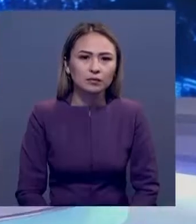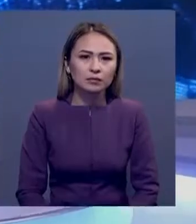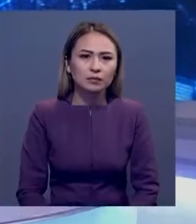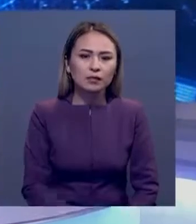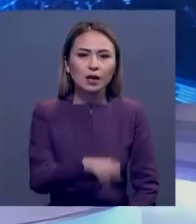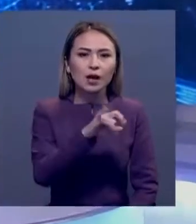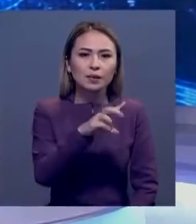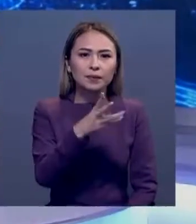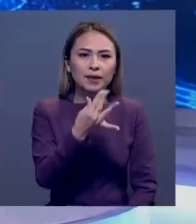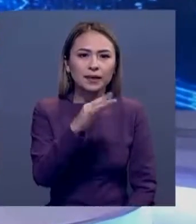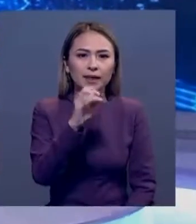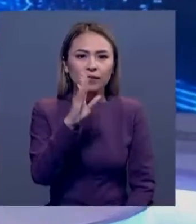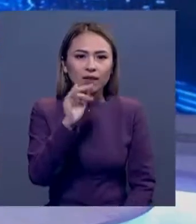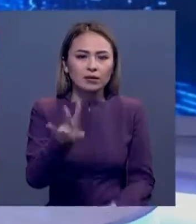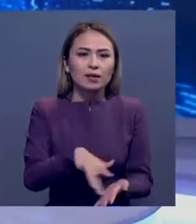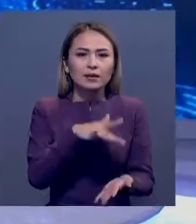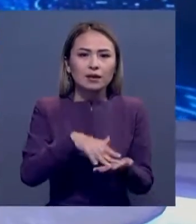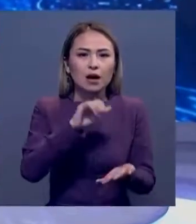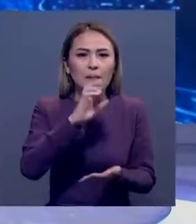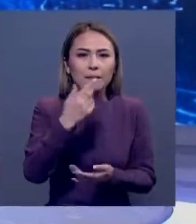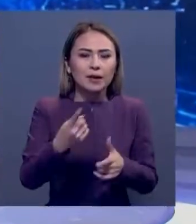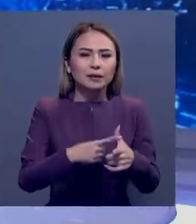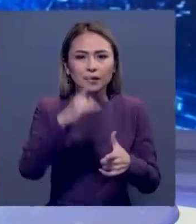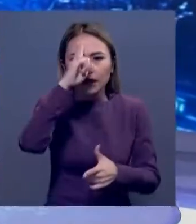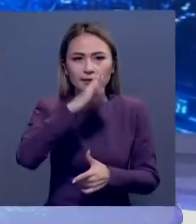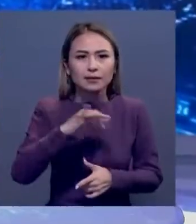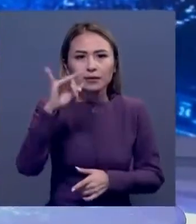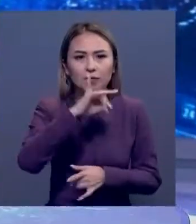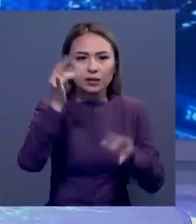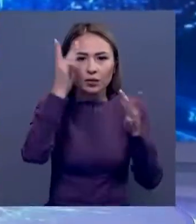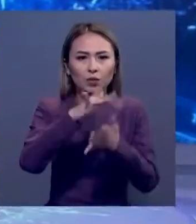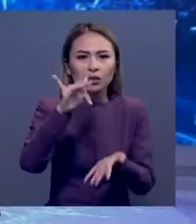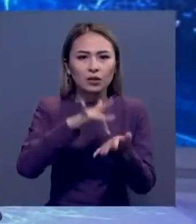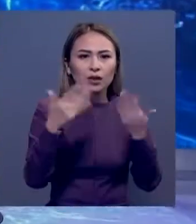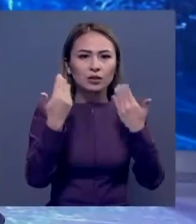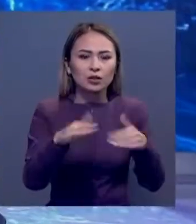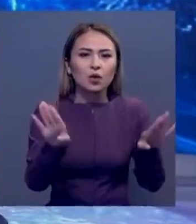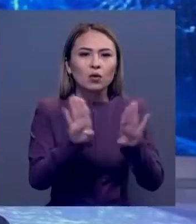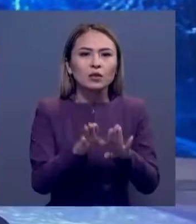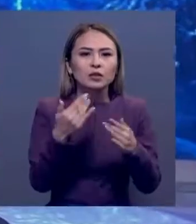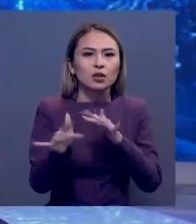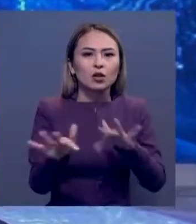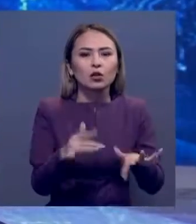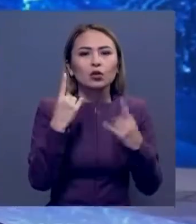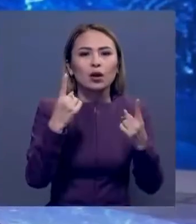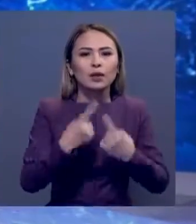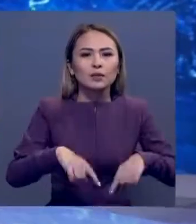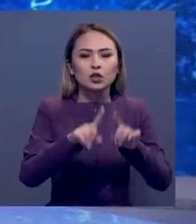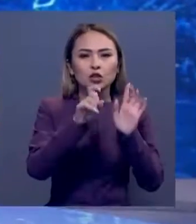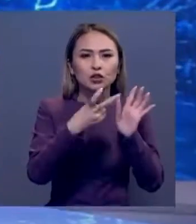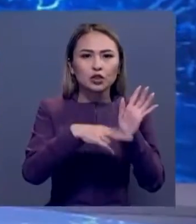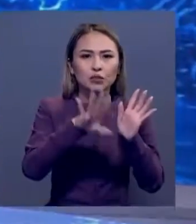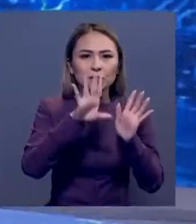Арменияның Ереван қаласында абайатындағы қазақ тілі тарих мен мәдениетінің орталыға ашылды. Бұл үш шара ұлы